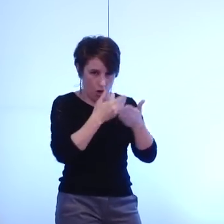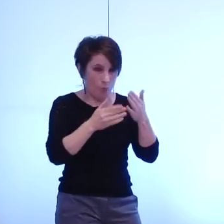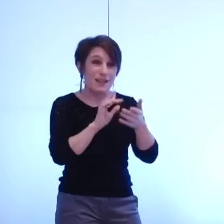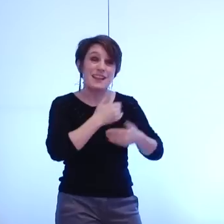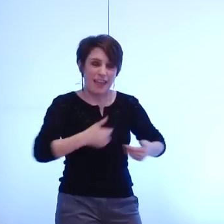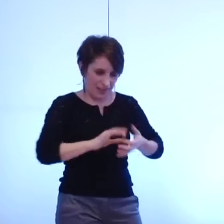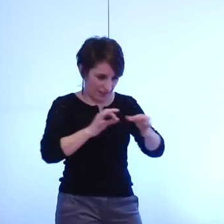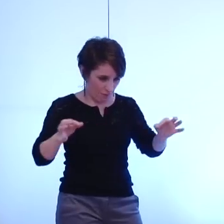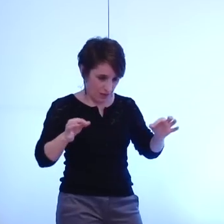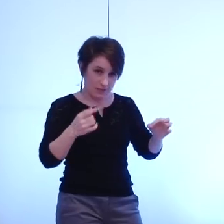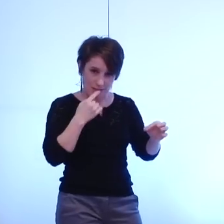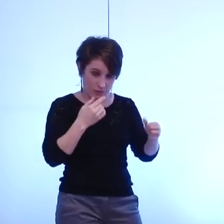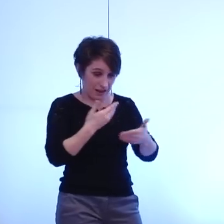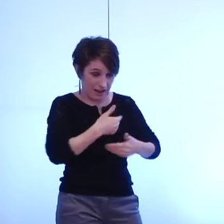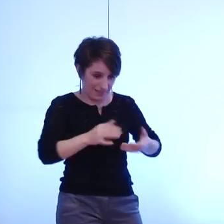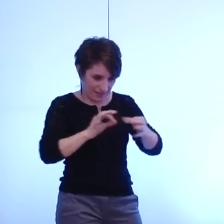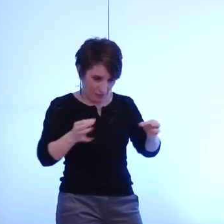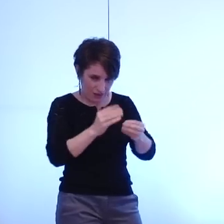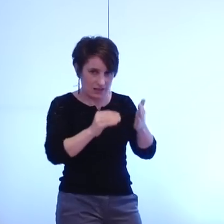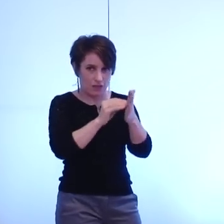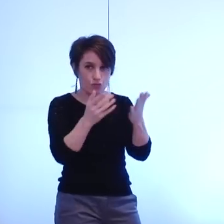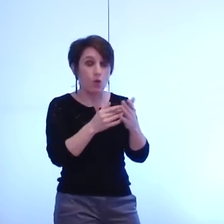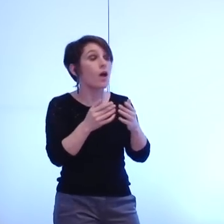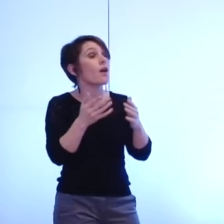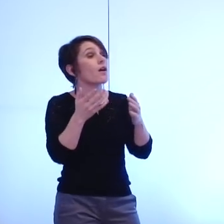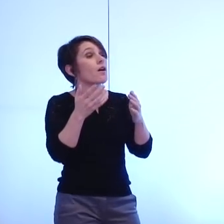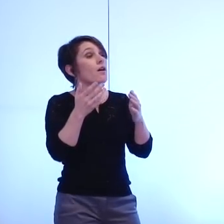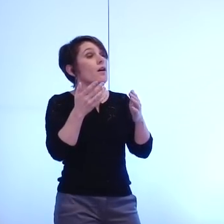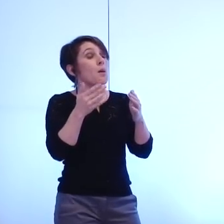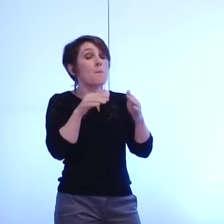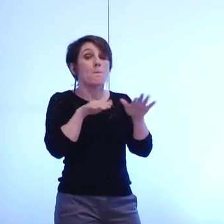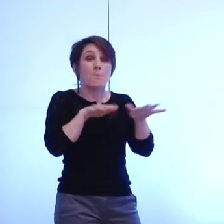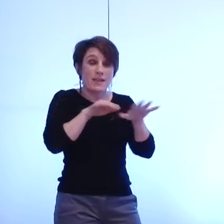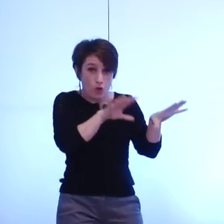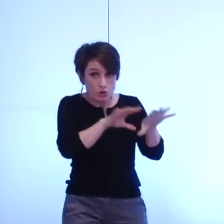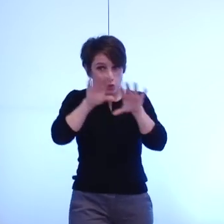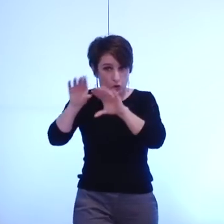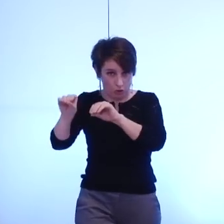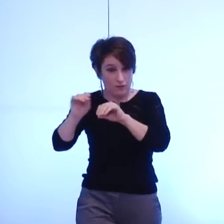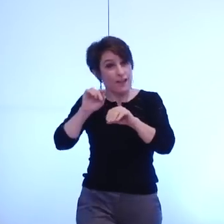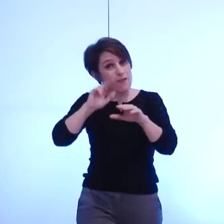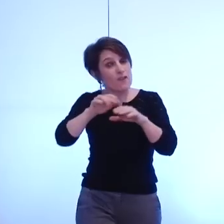les modalités de ces transferts devront faire l'objet d'une délibération ultérieure lorsqu'elles seront connues